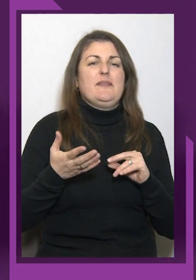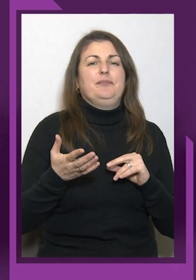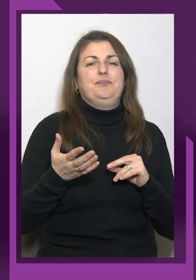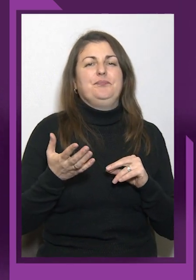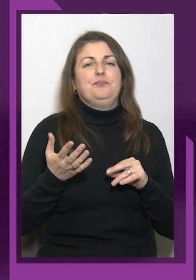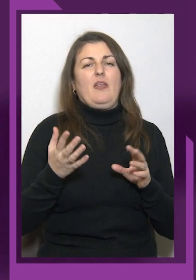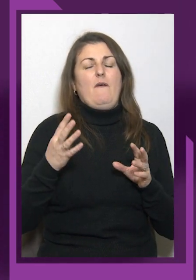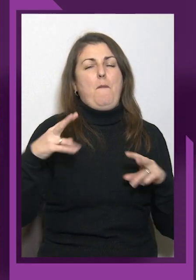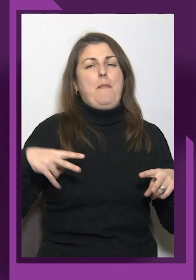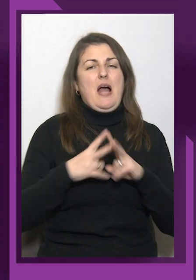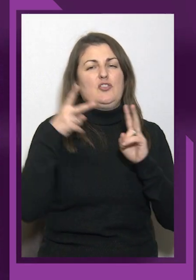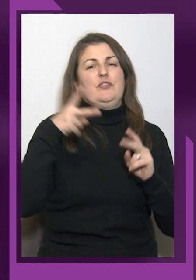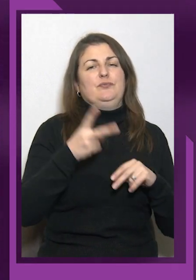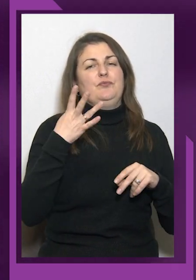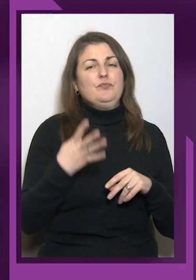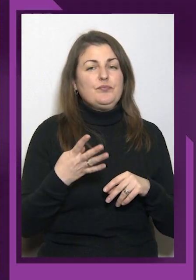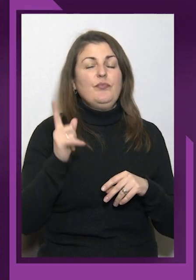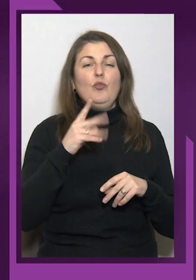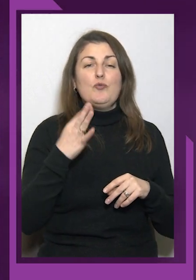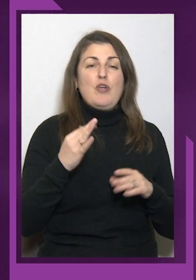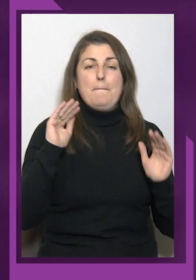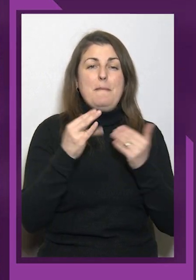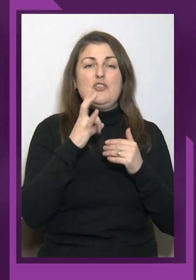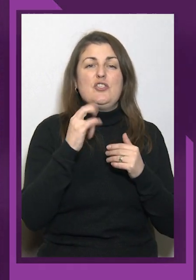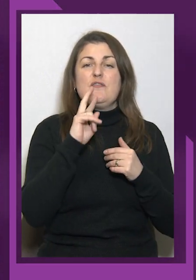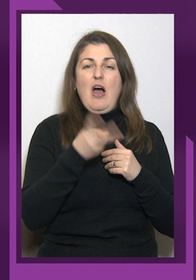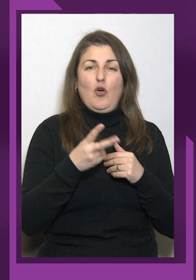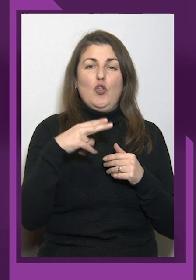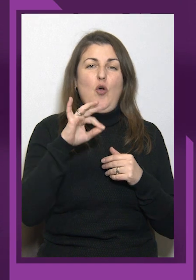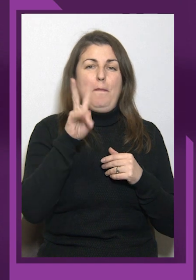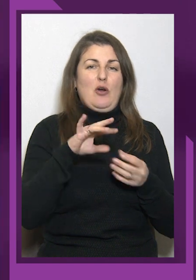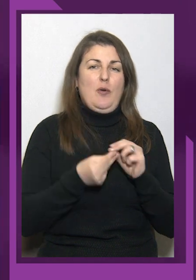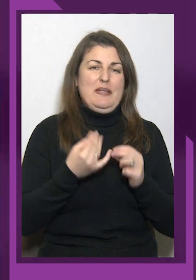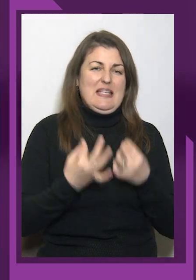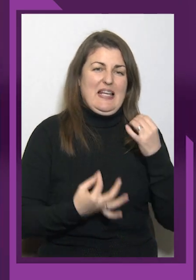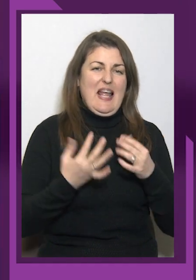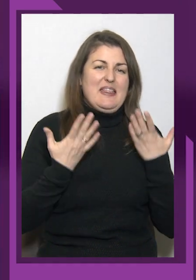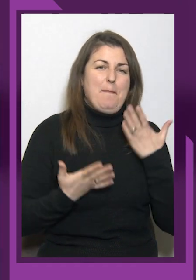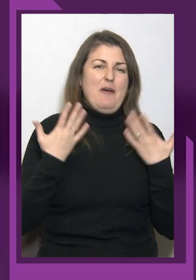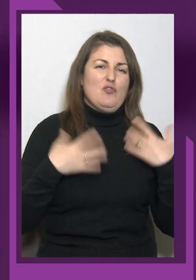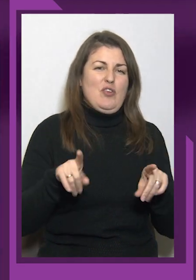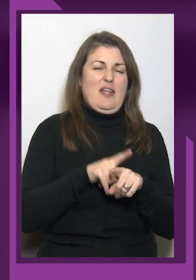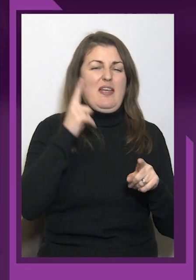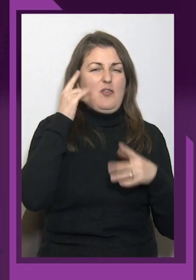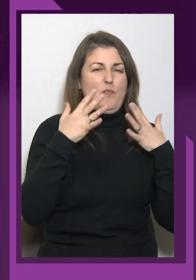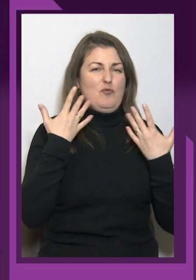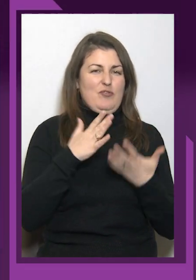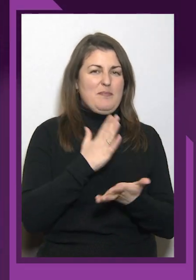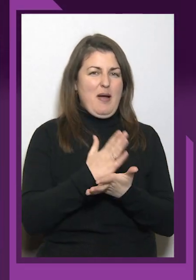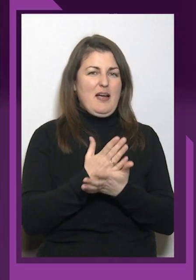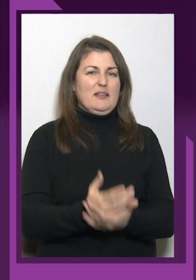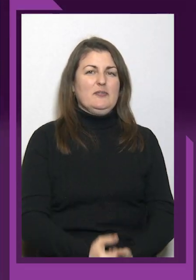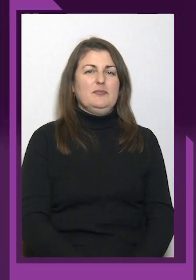ніж два роки до паралімпійських ігор, напевно, такі думки тримаєте. Ну, звісно, звісно,